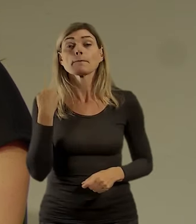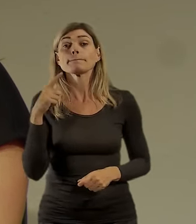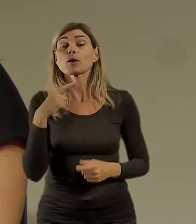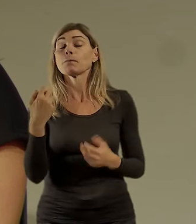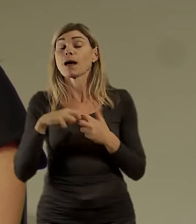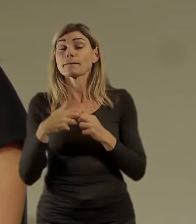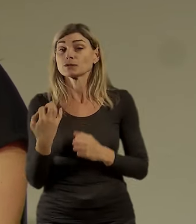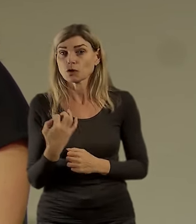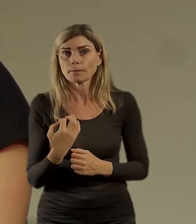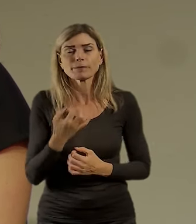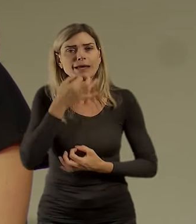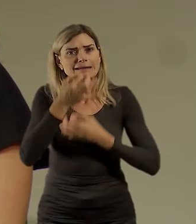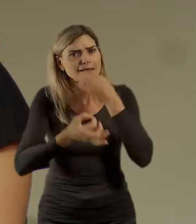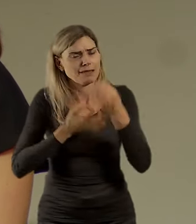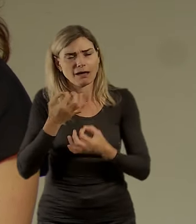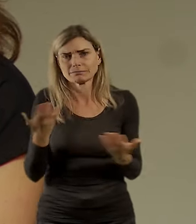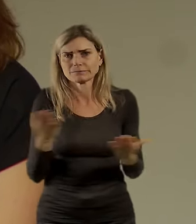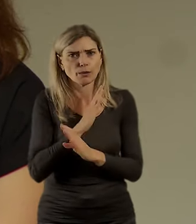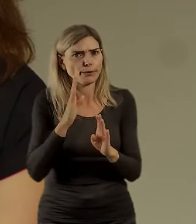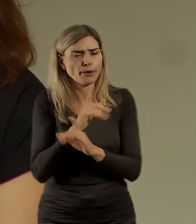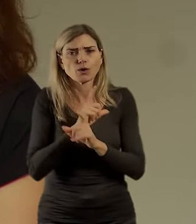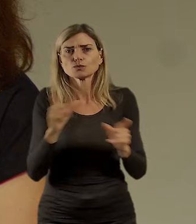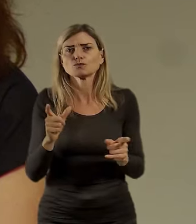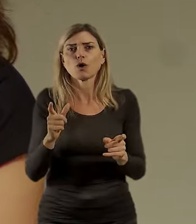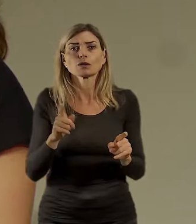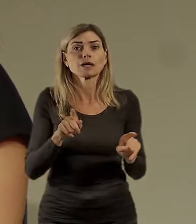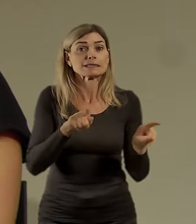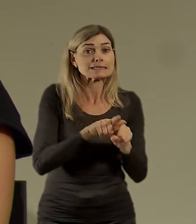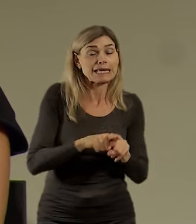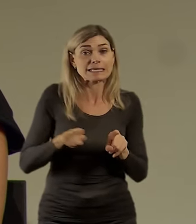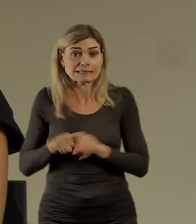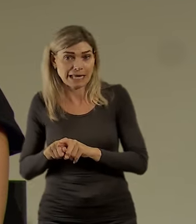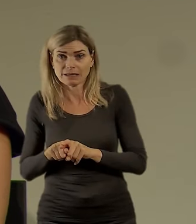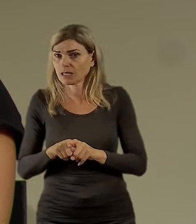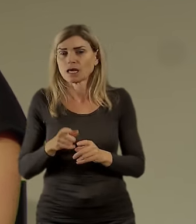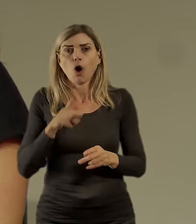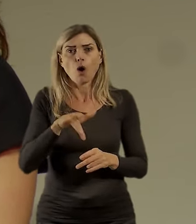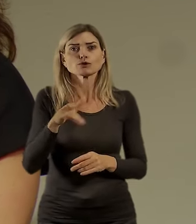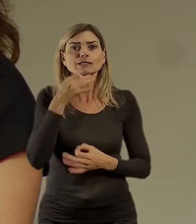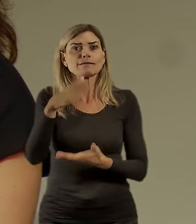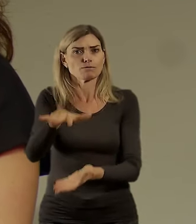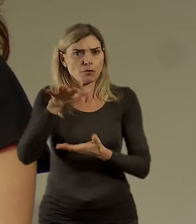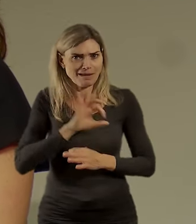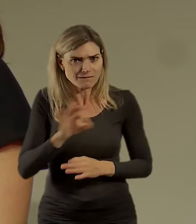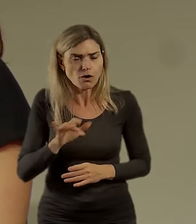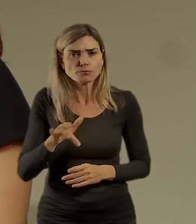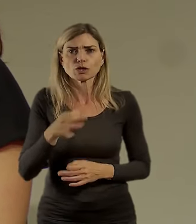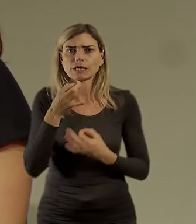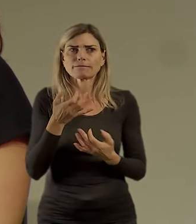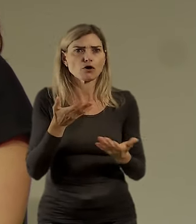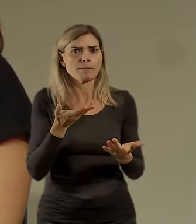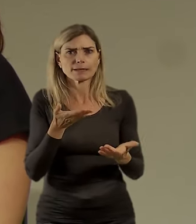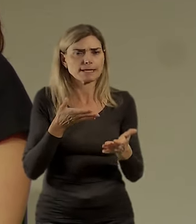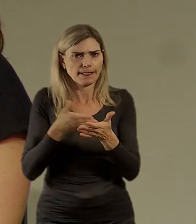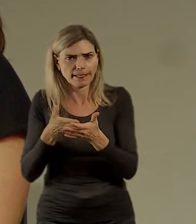samozřejmě, protože nezbíráme je třeba úplně stejně, úplně se k ním nedostaneme, až tak jednoduše, hlavně třeba o těch reálných